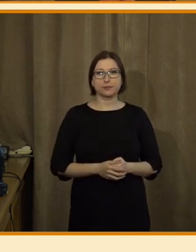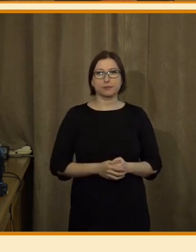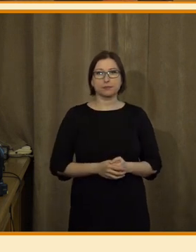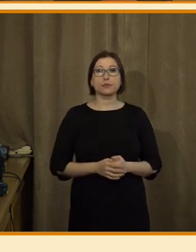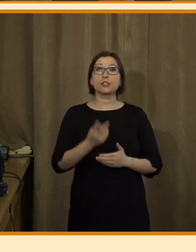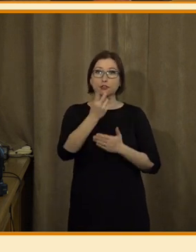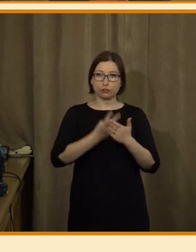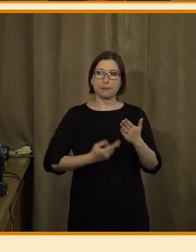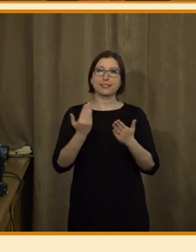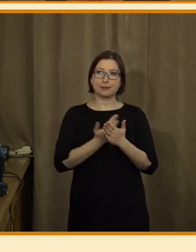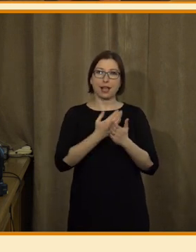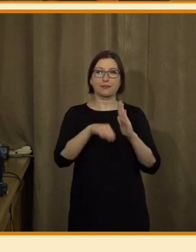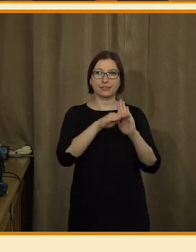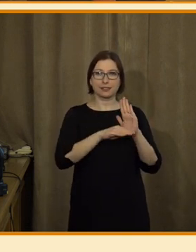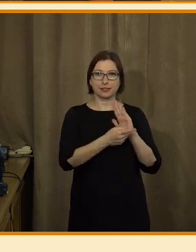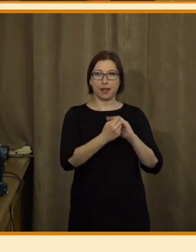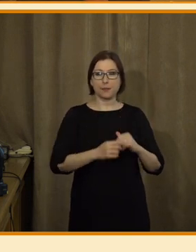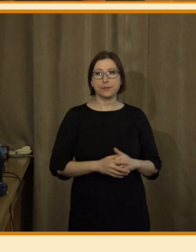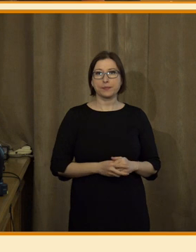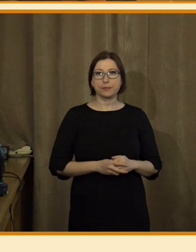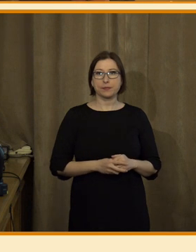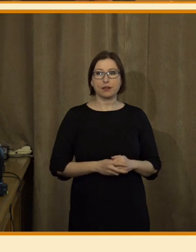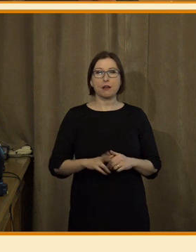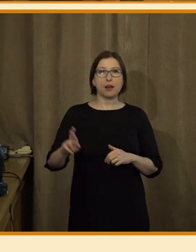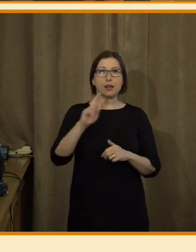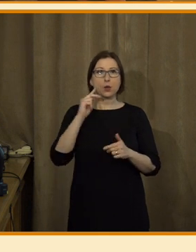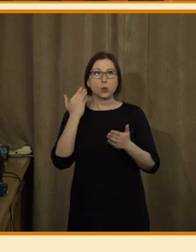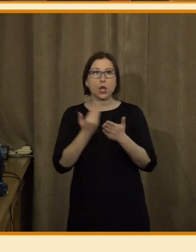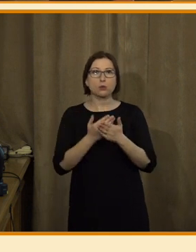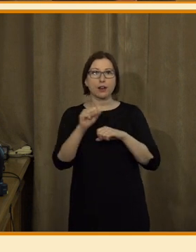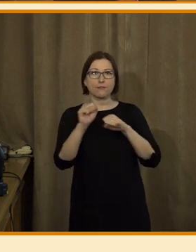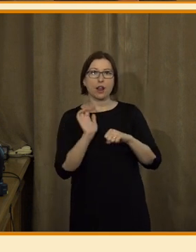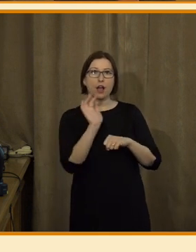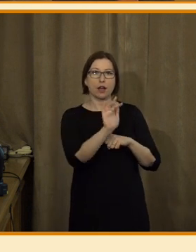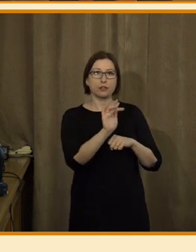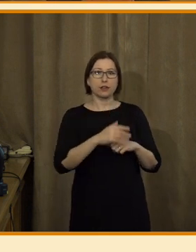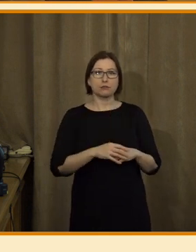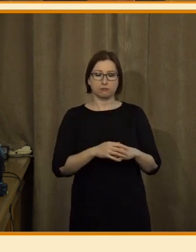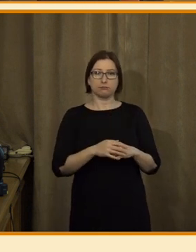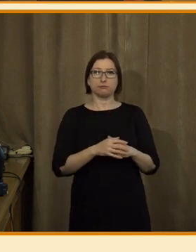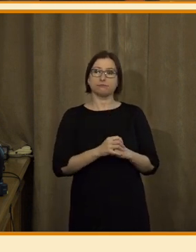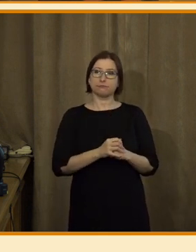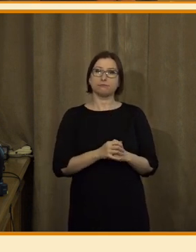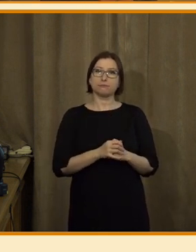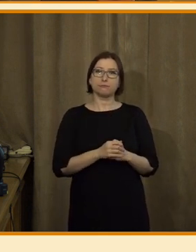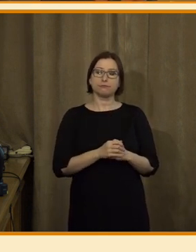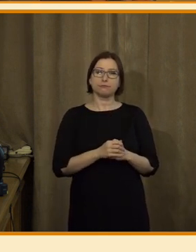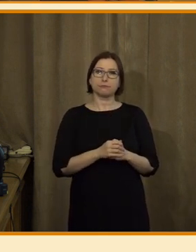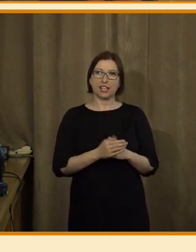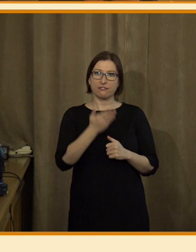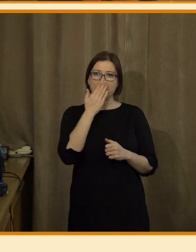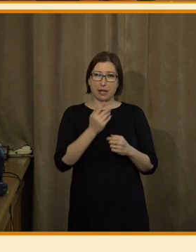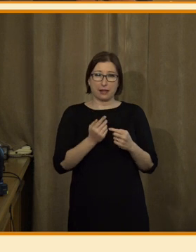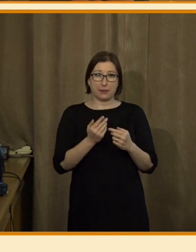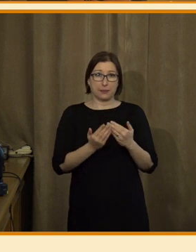Čteme vám seznam zprávy. Rekordní nedůvěra ve vládu. Fialovi už. Vypadá